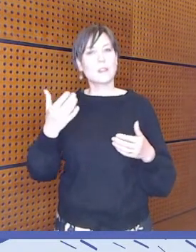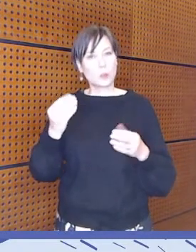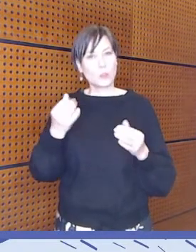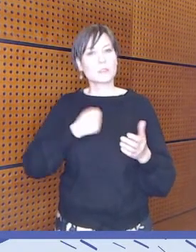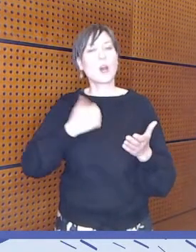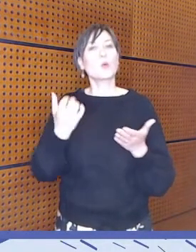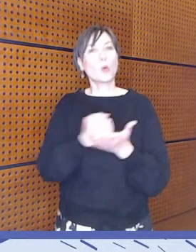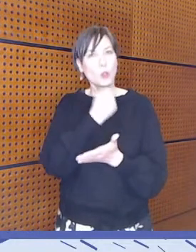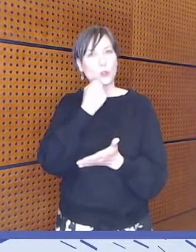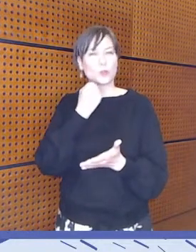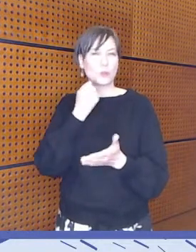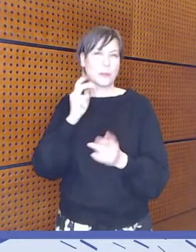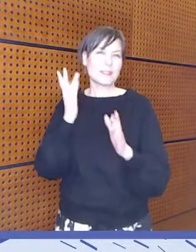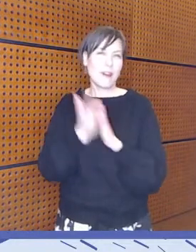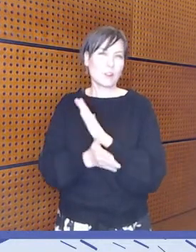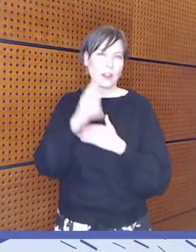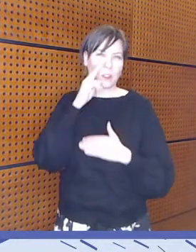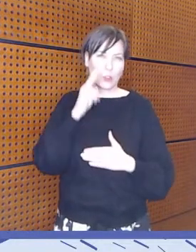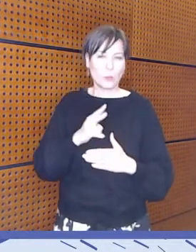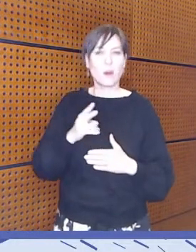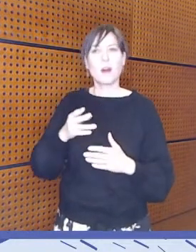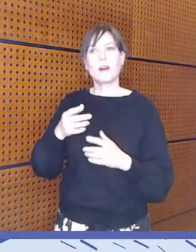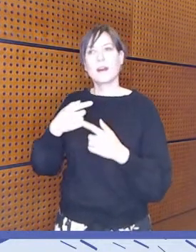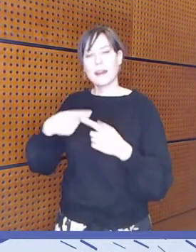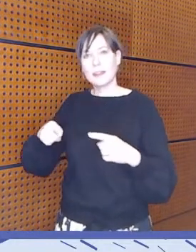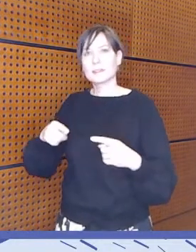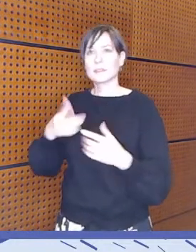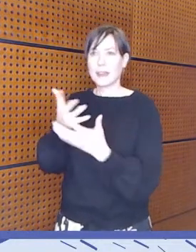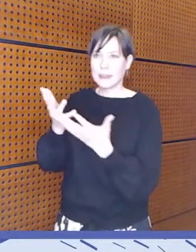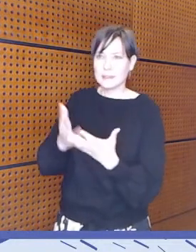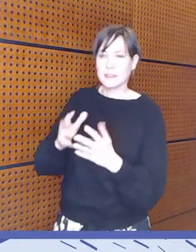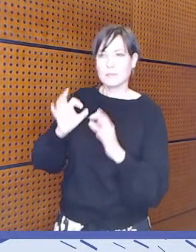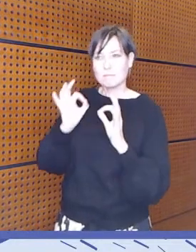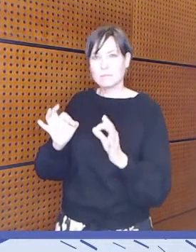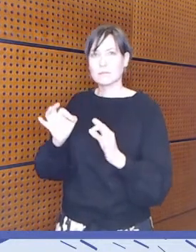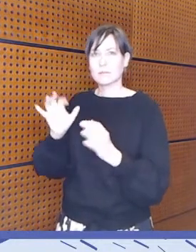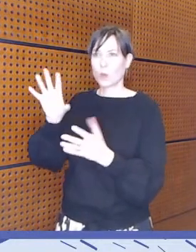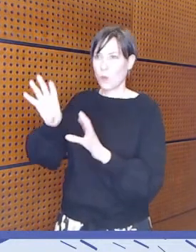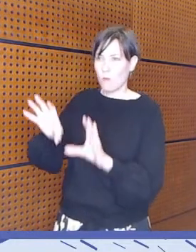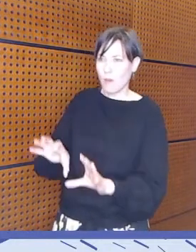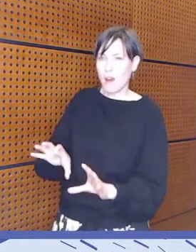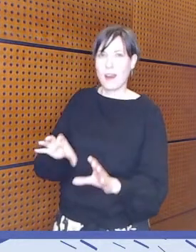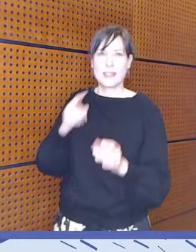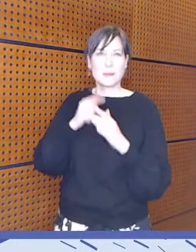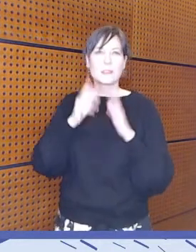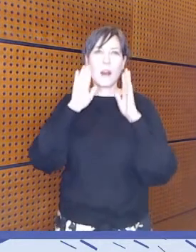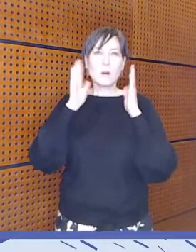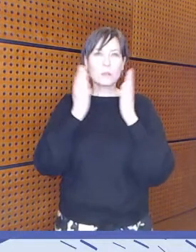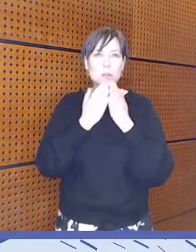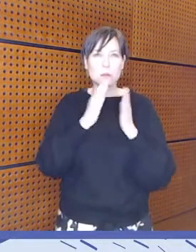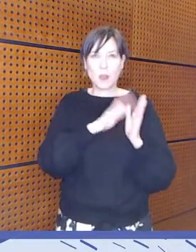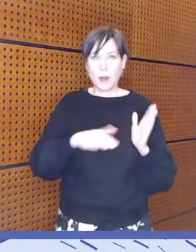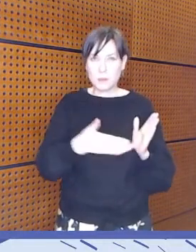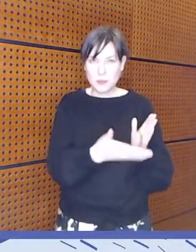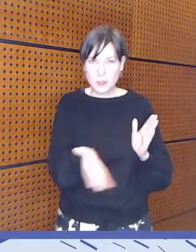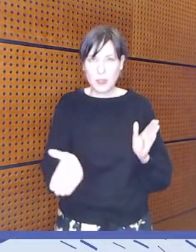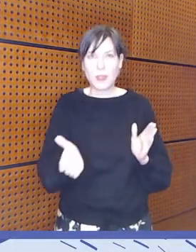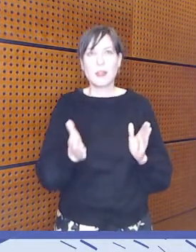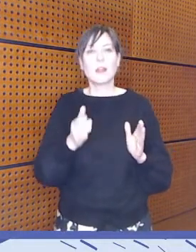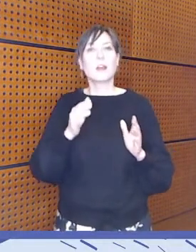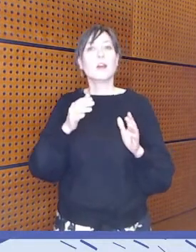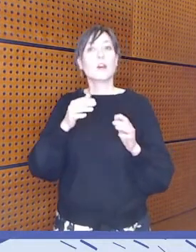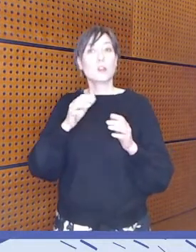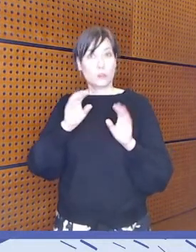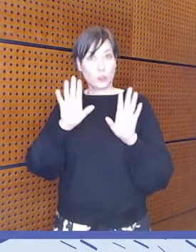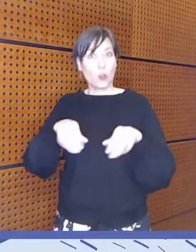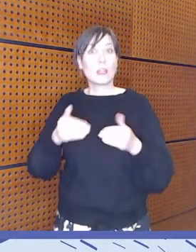erityisesti, koska on paljon kehitetty esimerkiksi autistisille lapselle on kehitetty pelejä ja